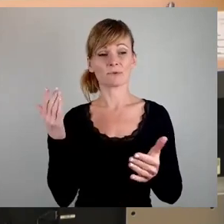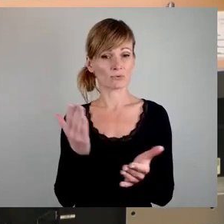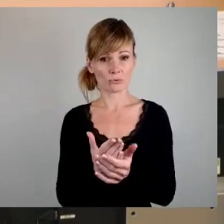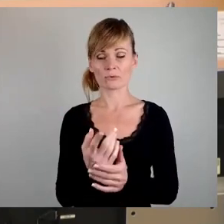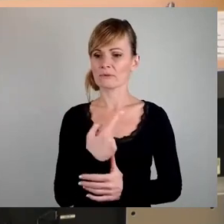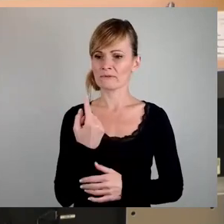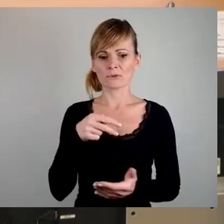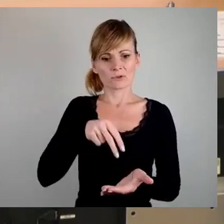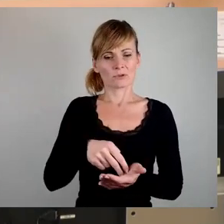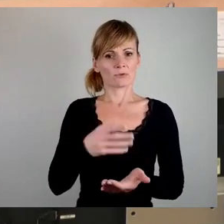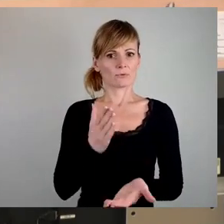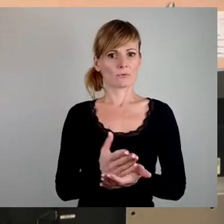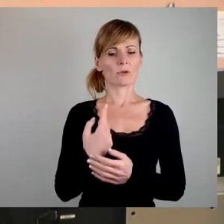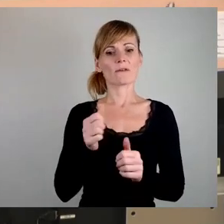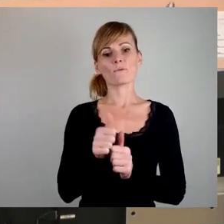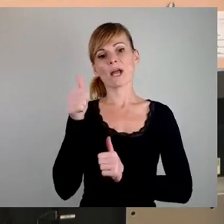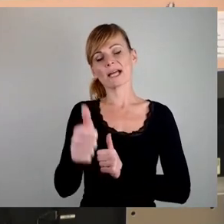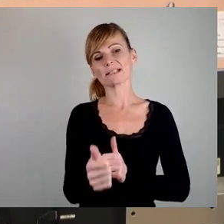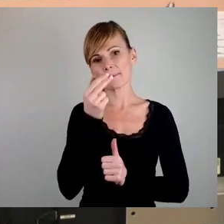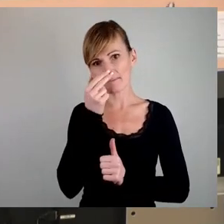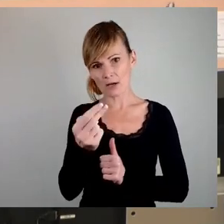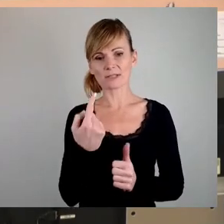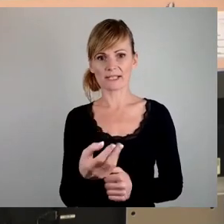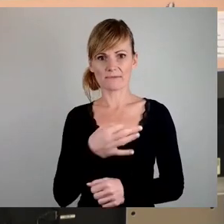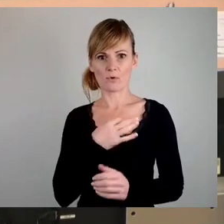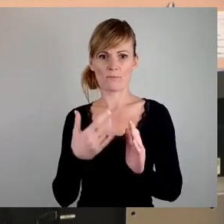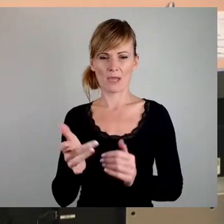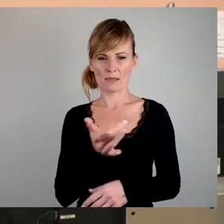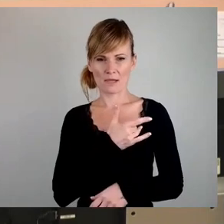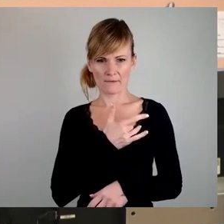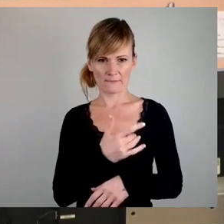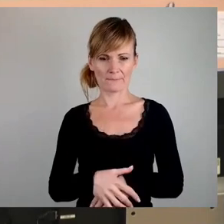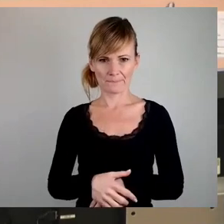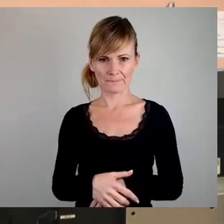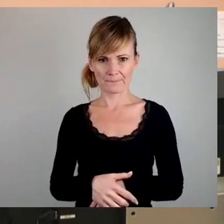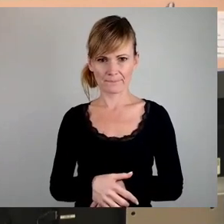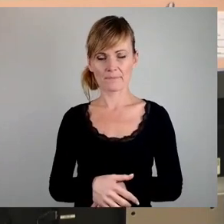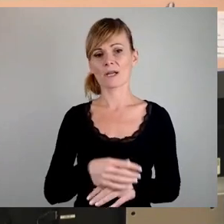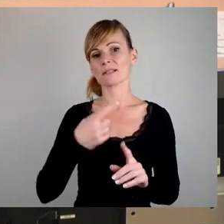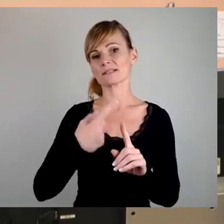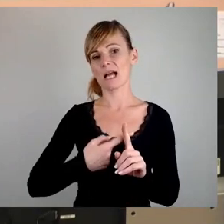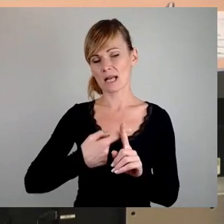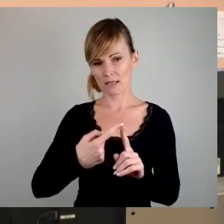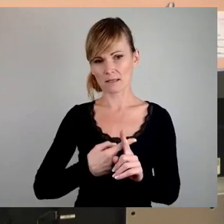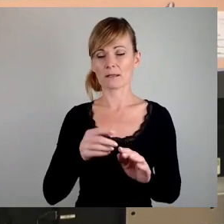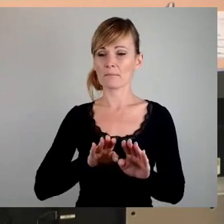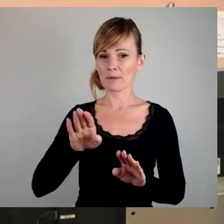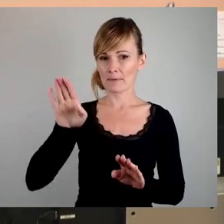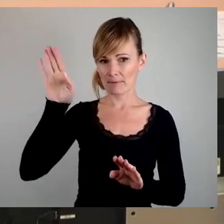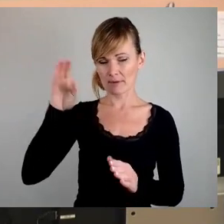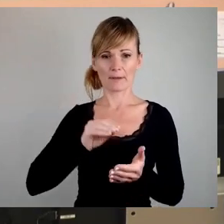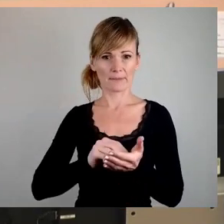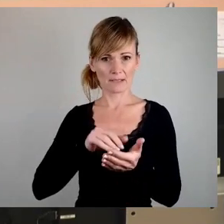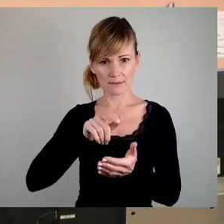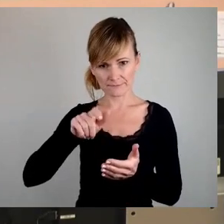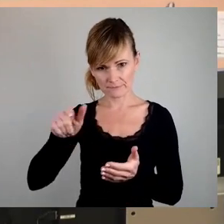und trifft uns nunmehr umso härter. Steigende Zahlen von Mietern mit Anspruch auf einen Wohnberechtigungsschein